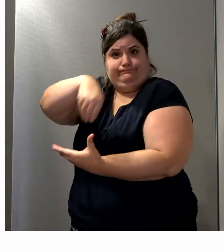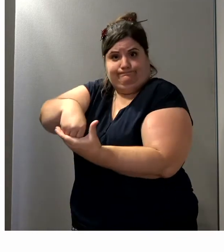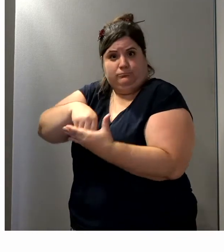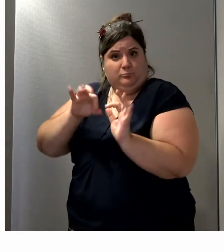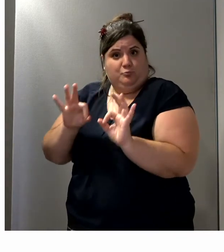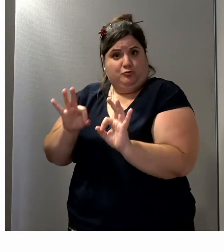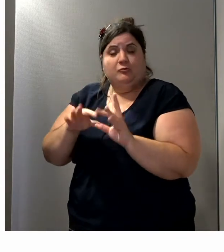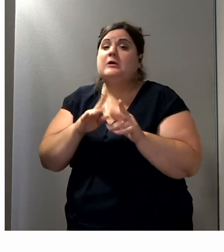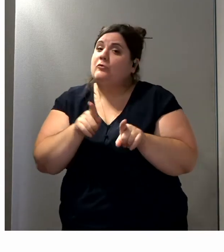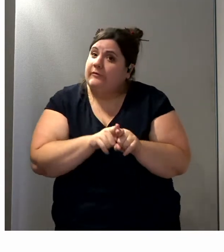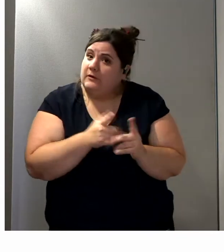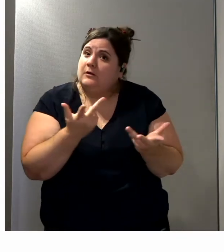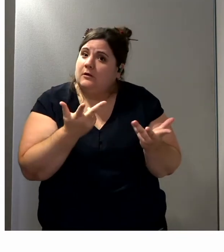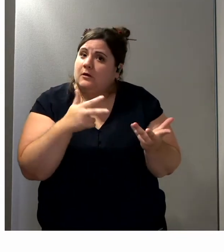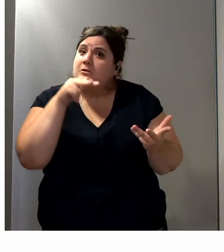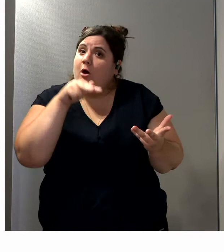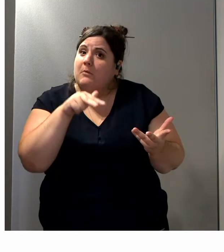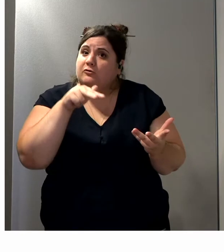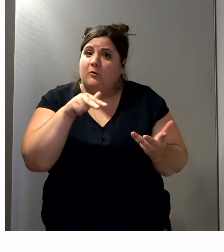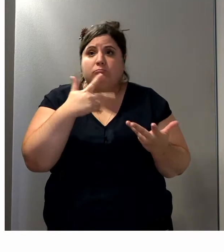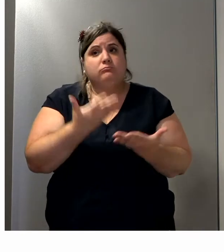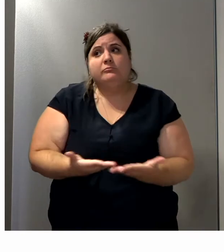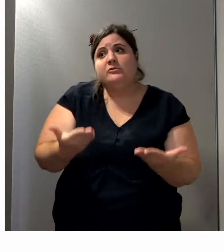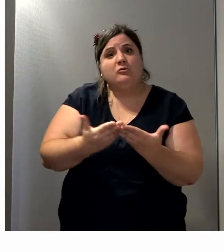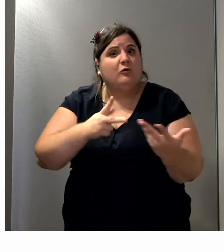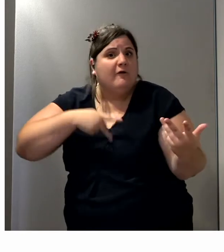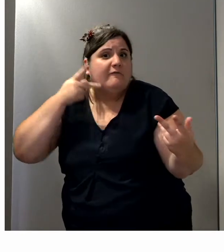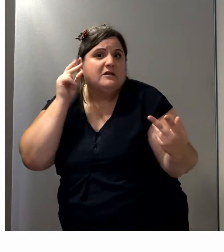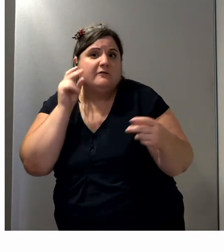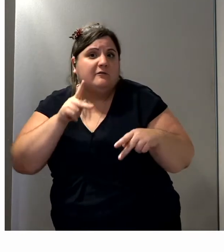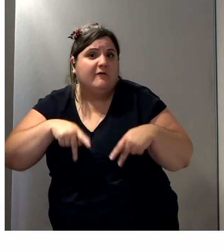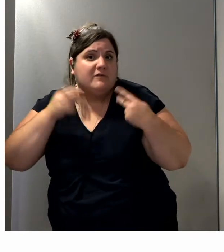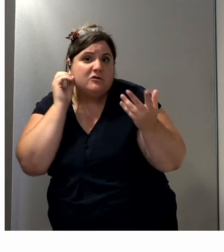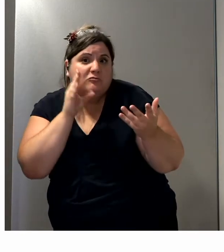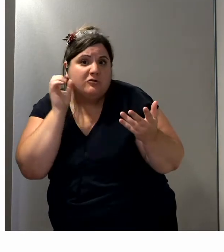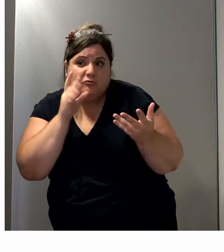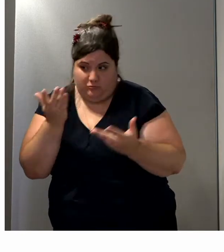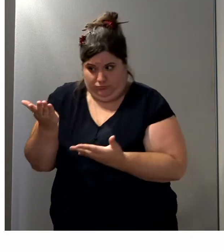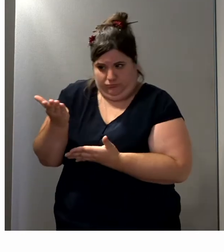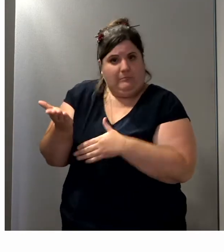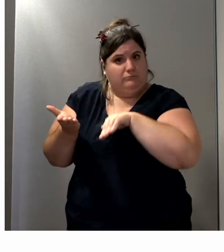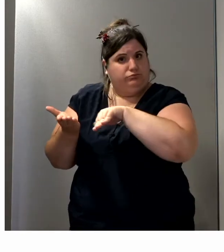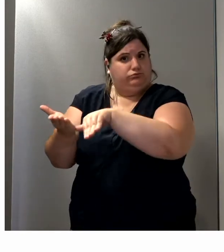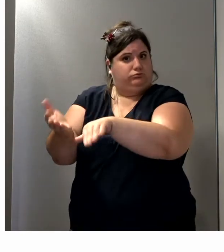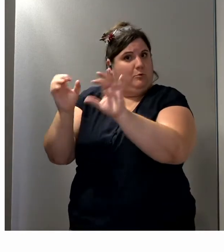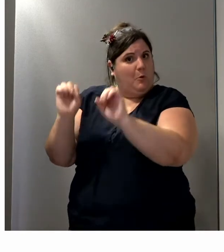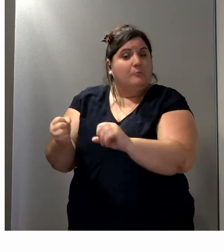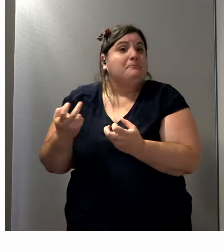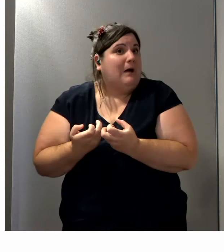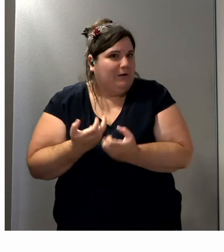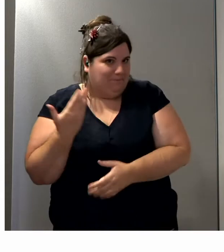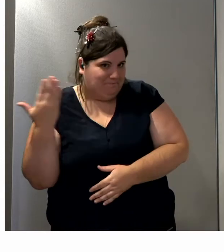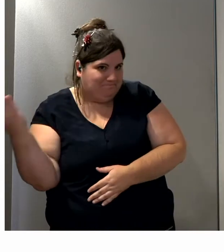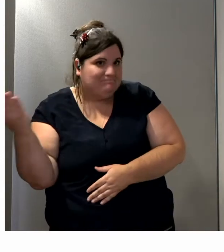pour conduire les tâches de la vie quotidienne. Comme on vient de le voir,